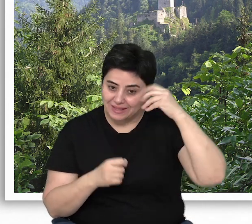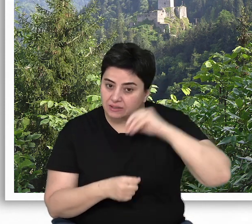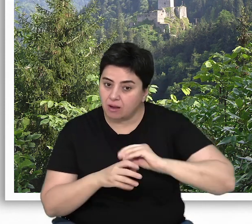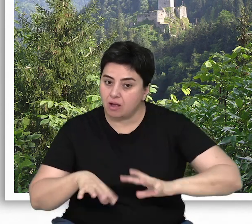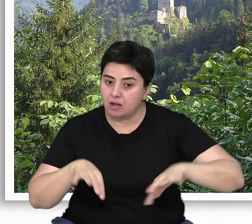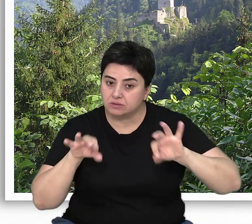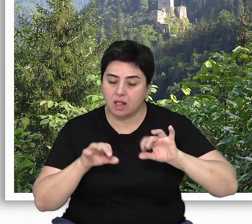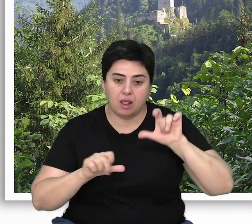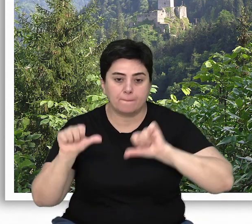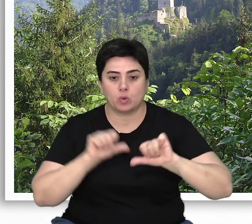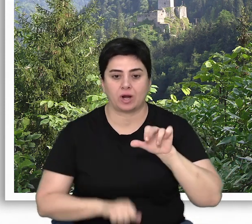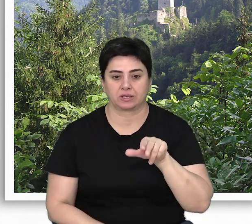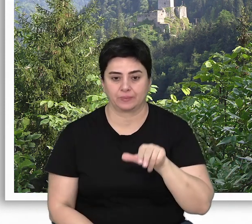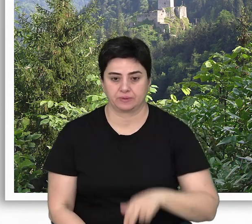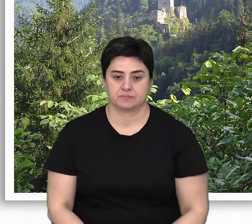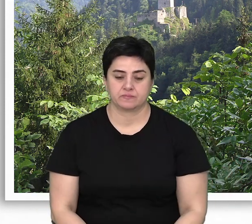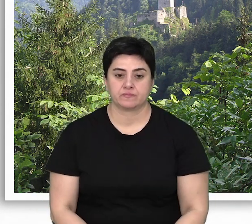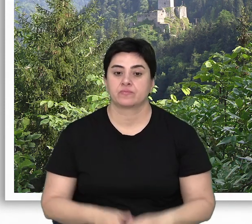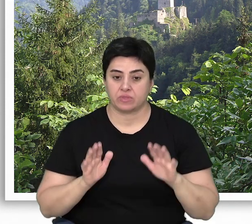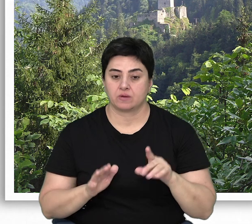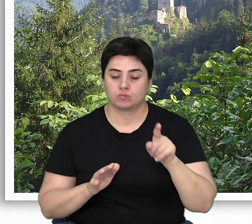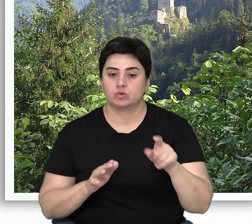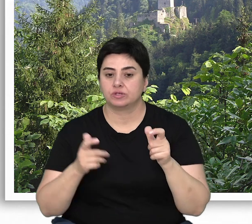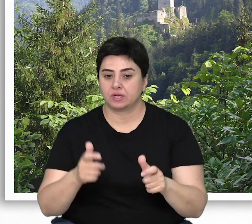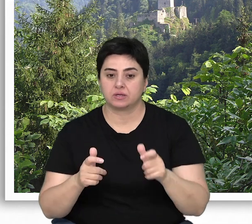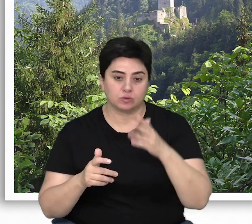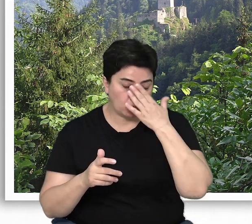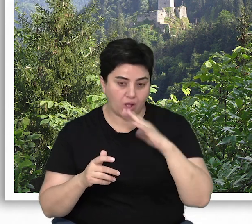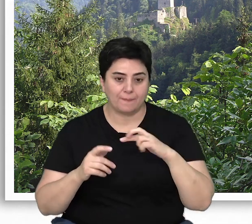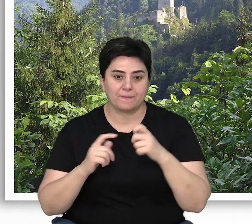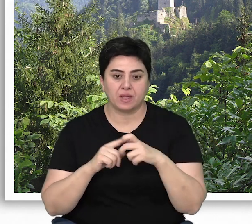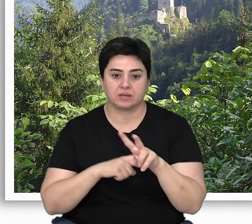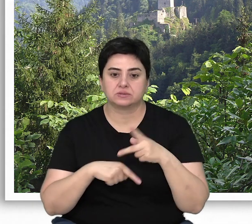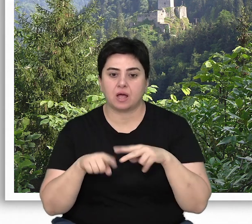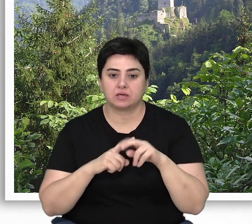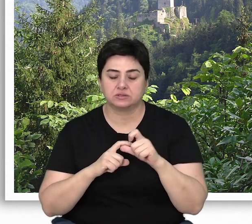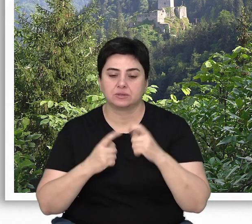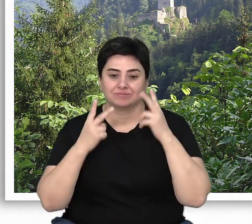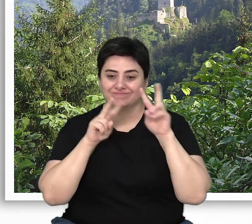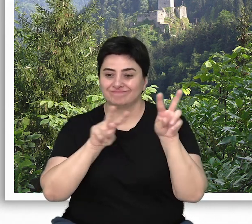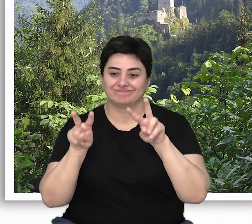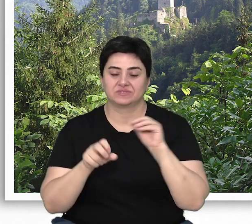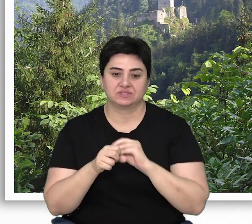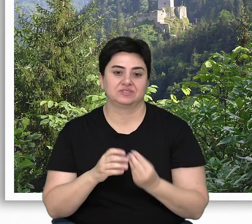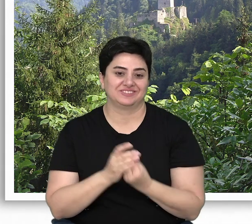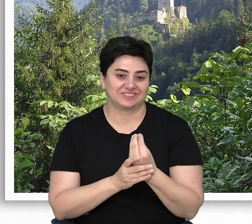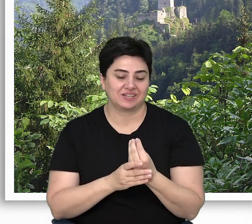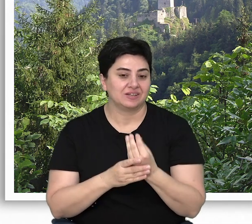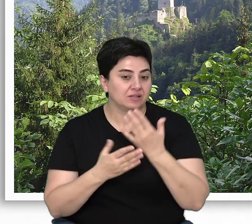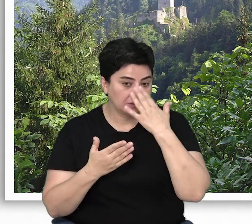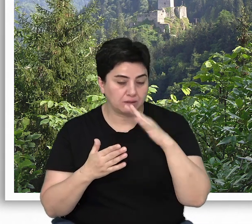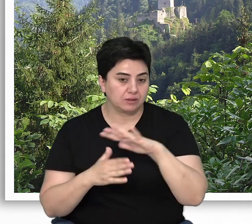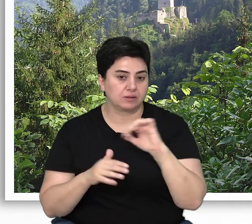bilgiyi taşıyan doğal laboratuvarlardır. Ayrıca bu alanlar doğal peyzaj içinde eşsiz manzara güzelliği yaratırlar,